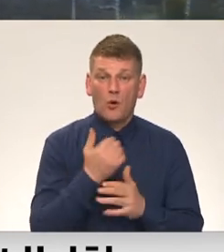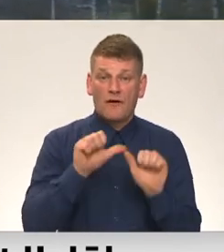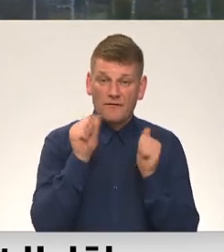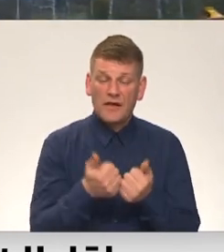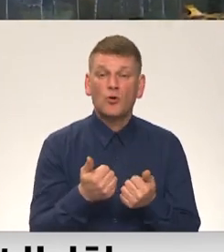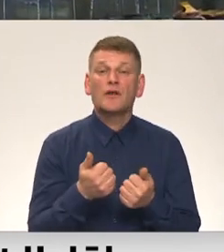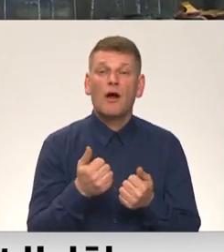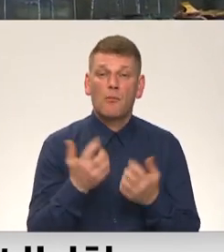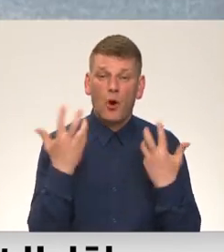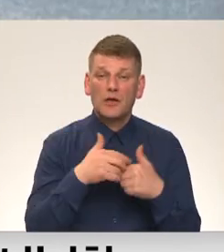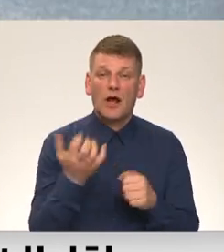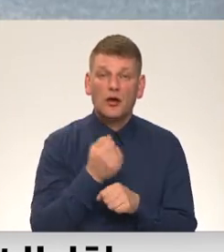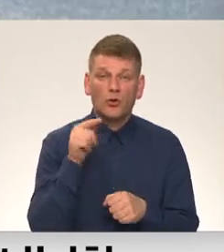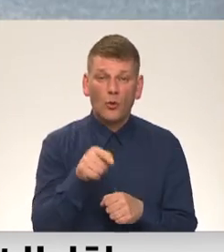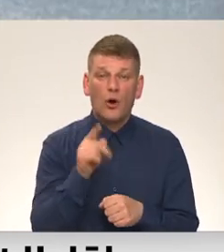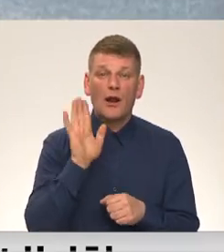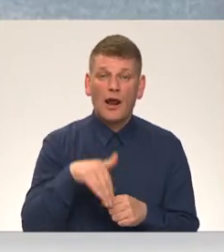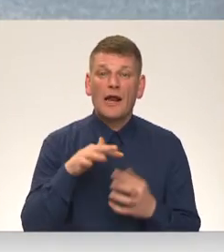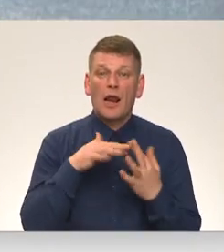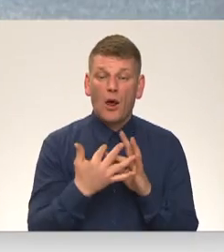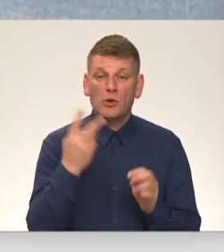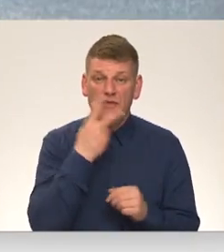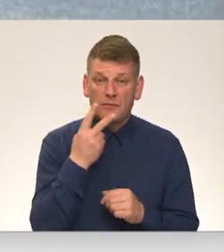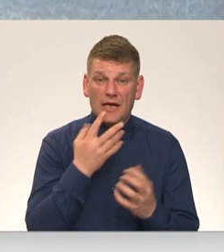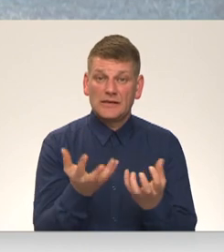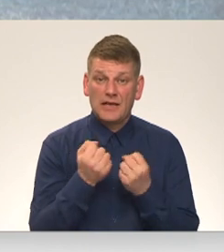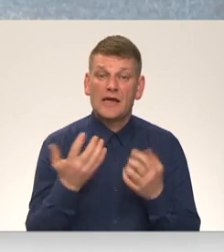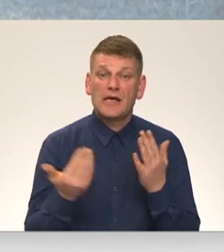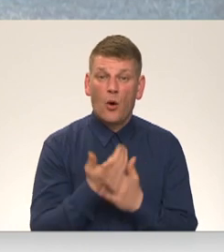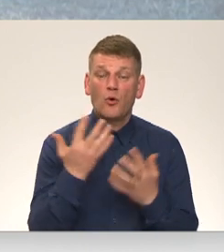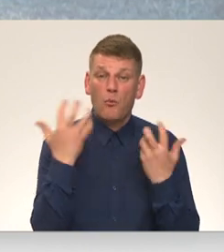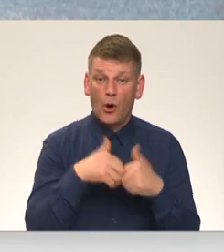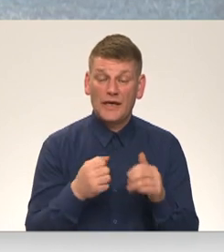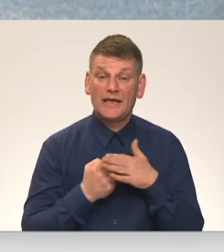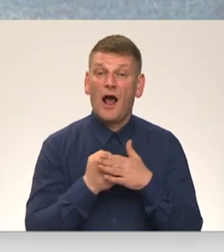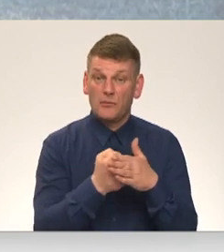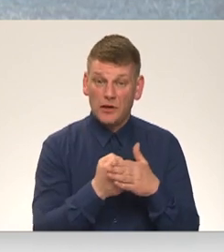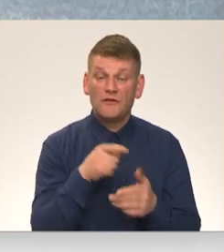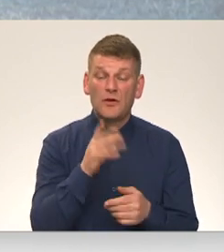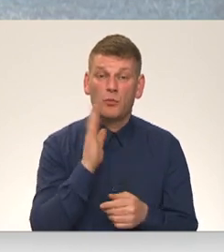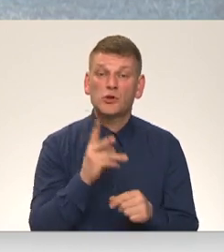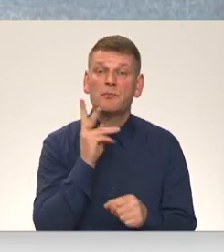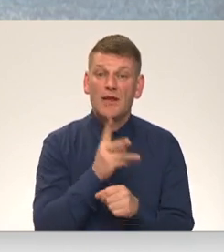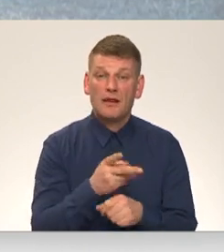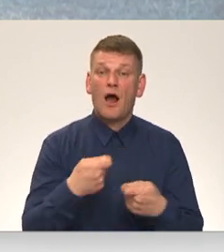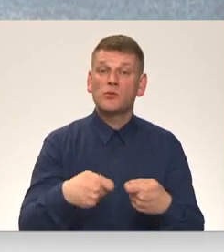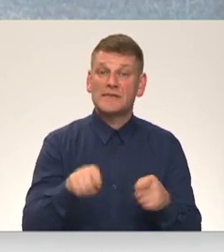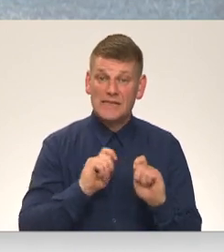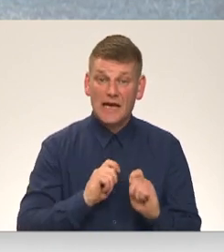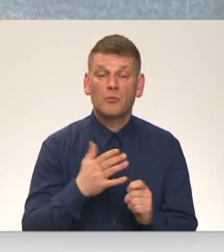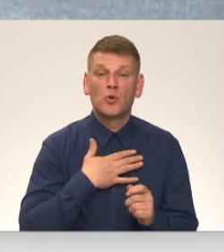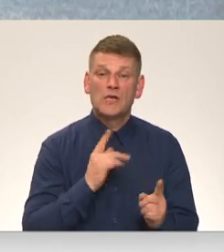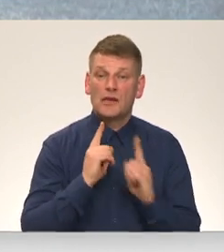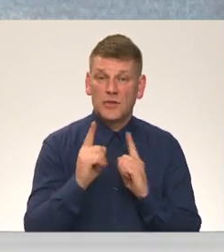politika ar to, ka, lai lauksaimnieki saņēmtu jaunajā politika atbalstus, viņiem būs pienākums sniegt mūsu